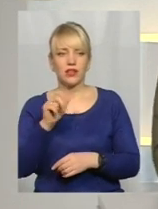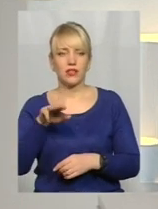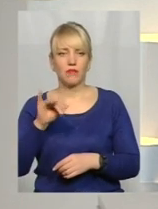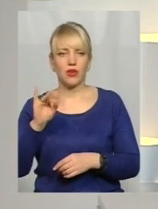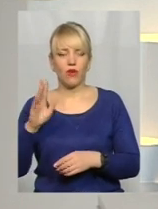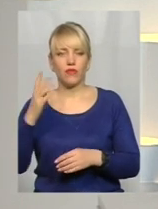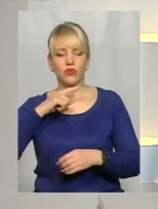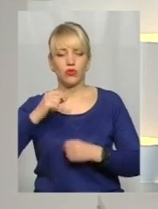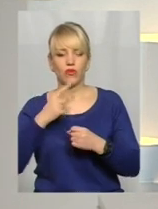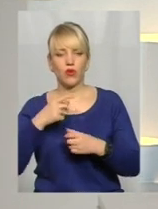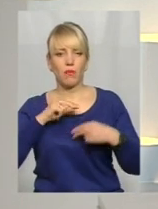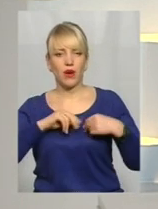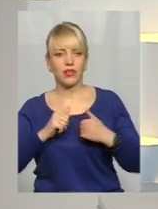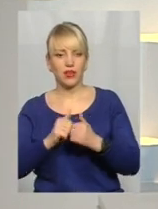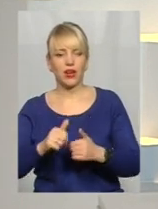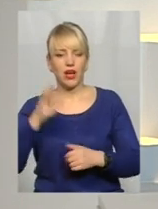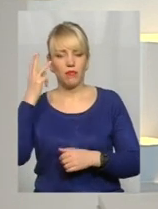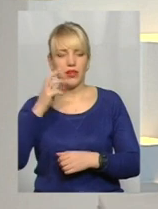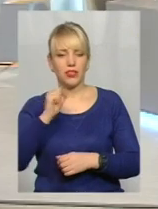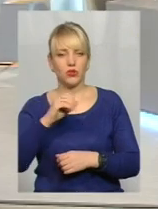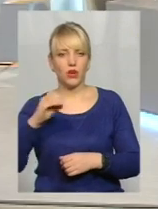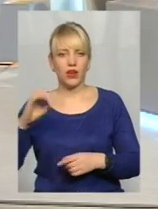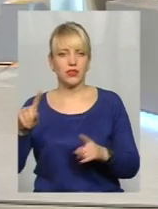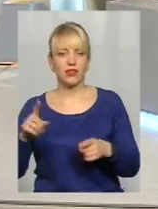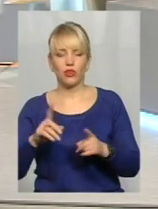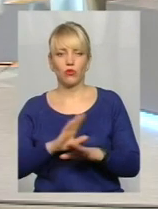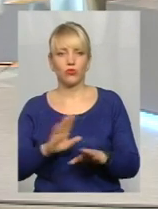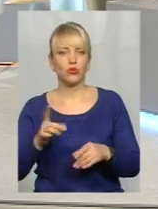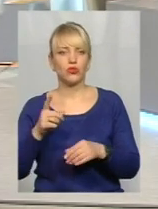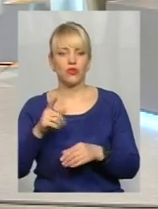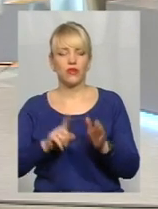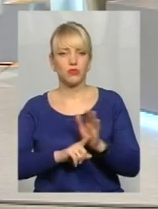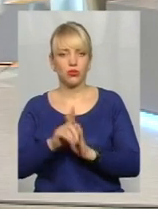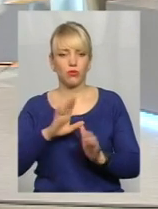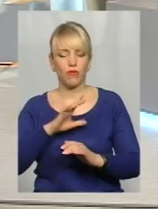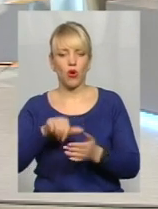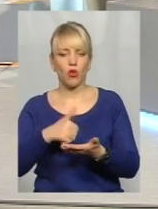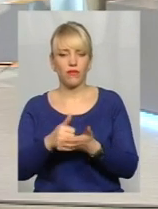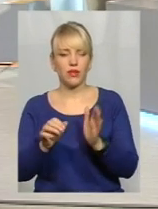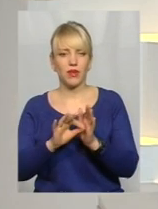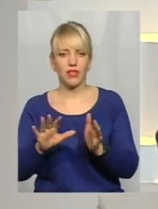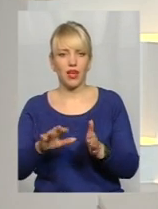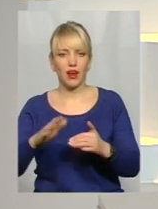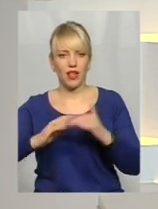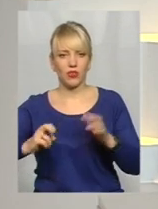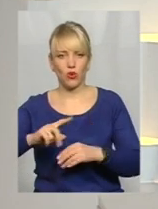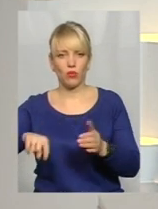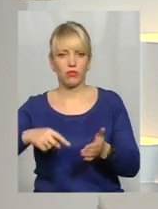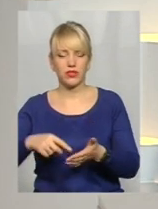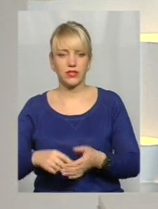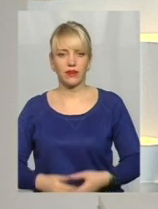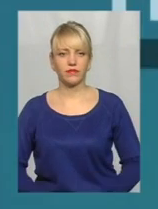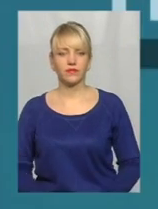Друзі називають його партнером Хмельницької атомної. І зовсім не тому, що він спочатку був головним енергетиком міста. А чому? Давайте подивимося, дізнаємось.